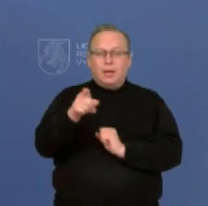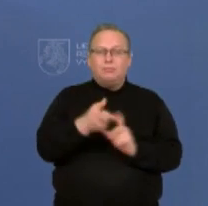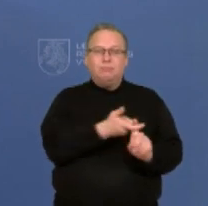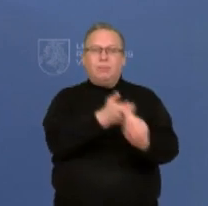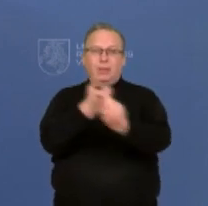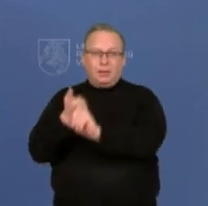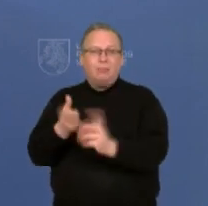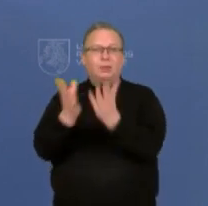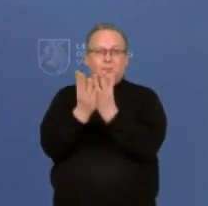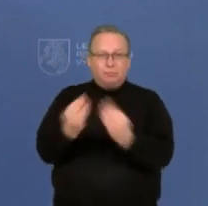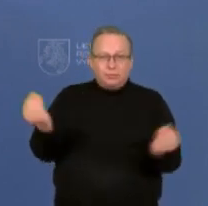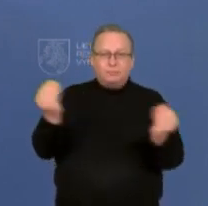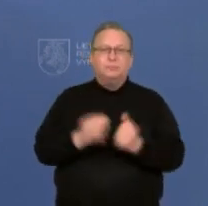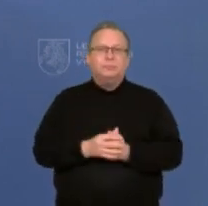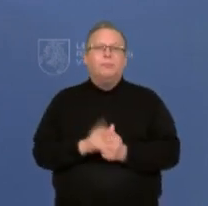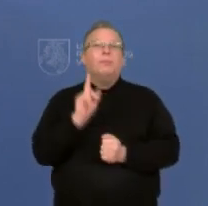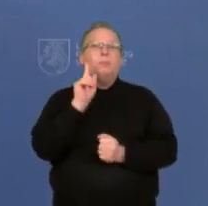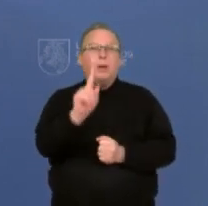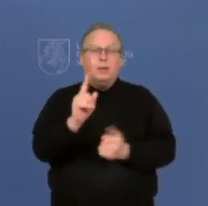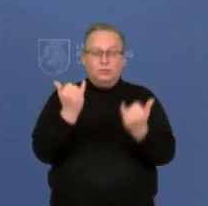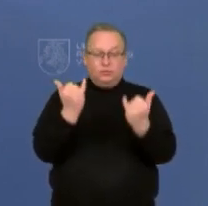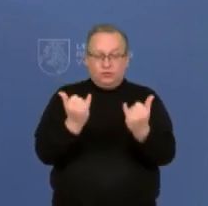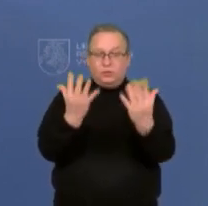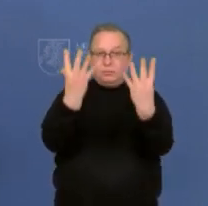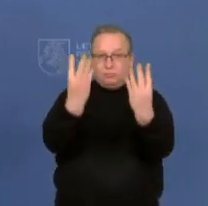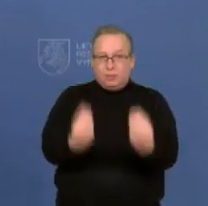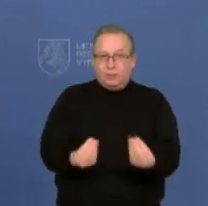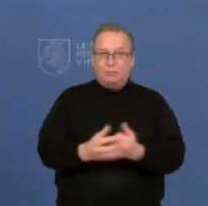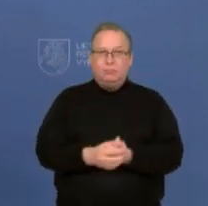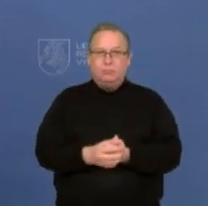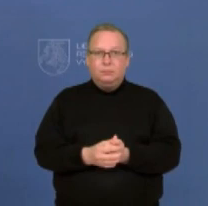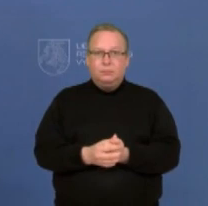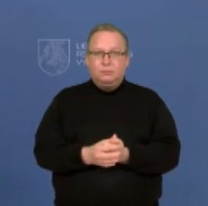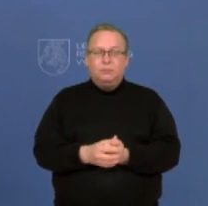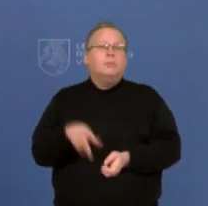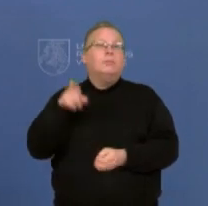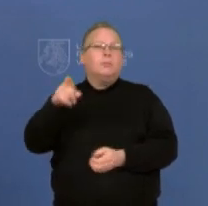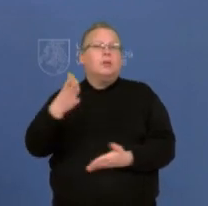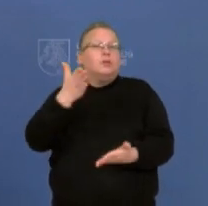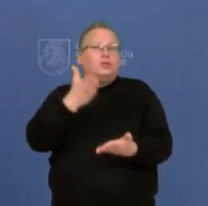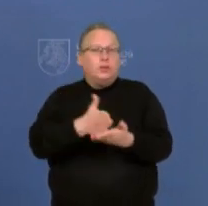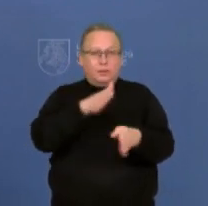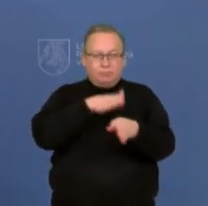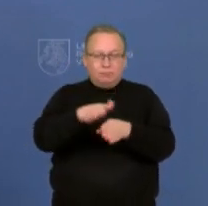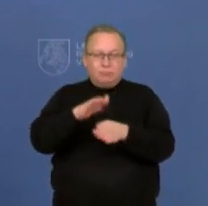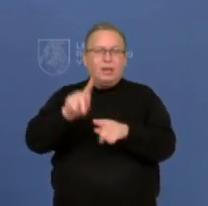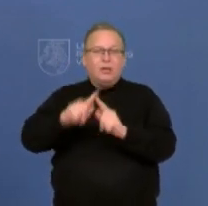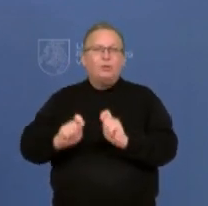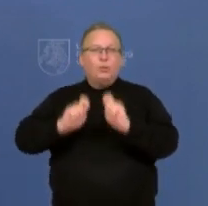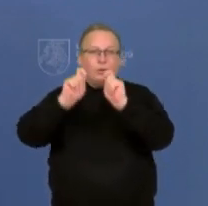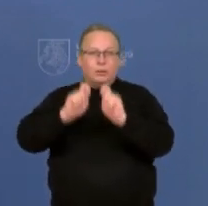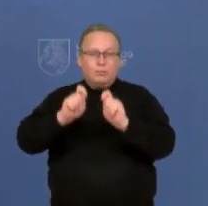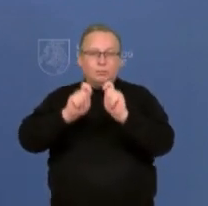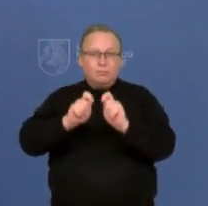daugybė, sakykim, aspektų. Bet šiai dienai, pagal tą mastą, kiek yra atliekama greitų antigenų testų,